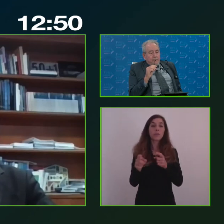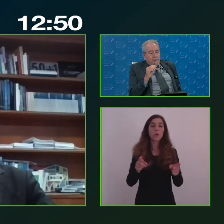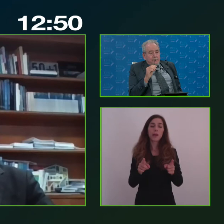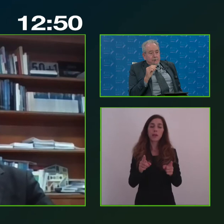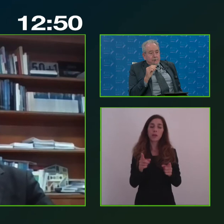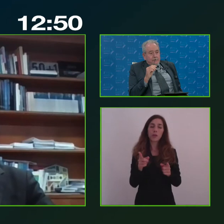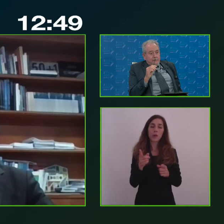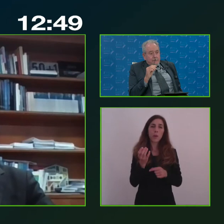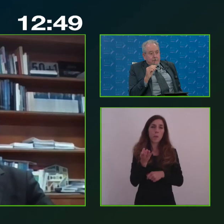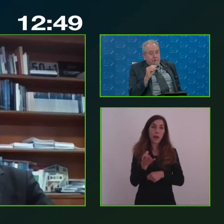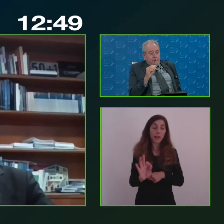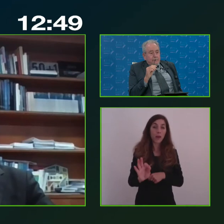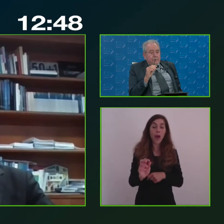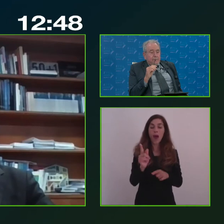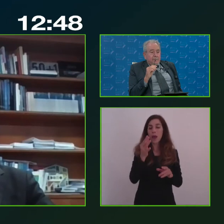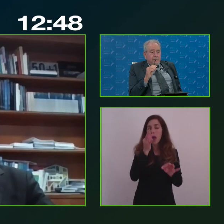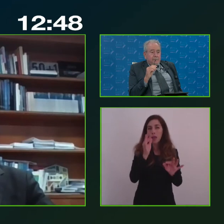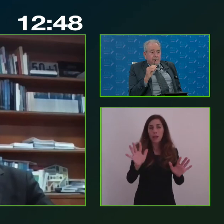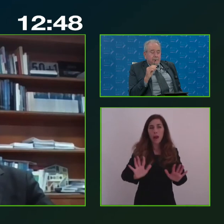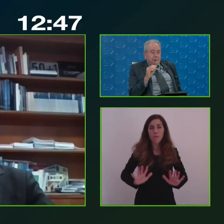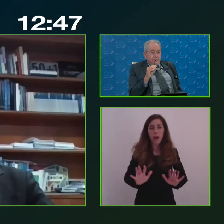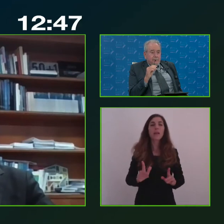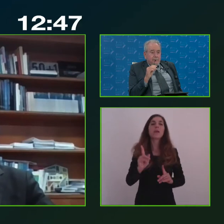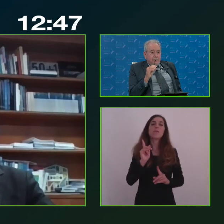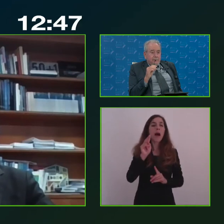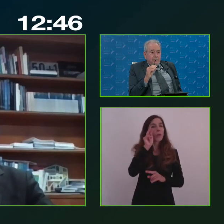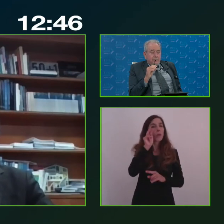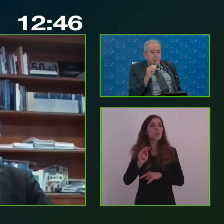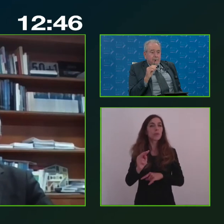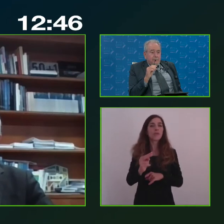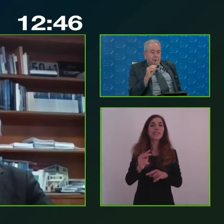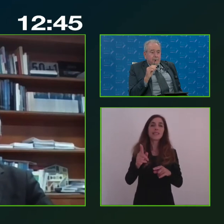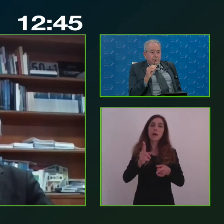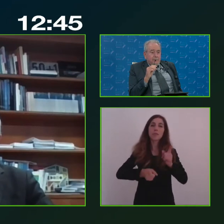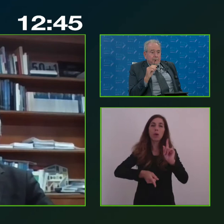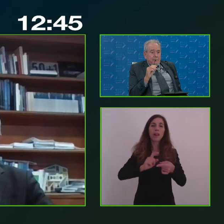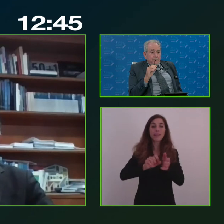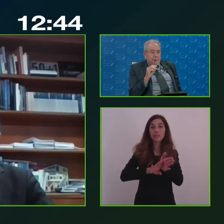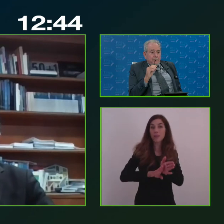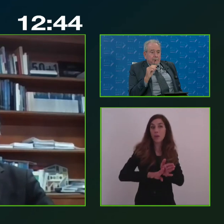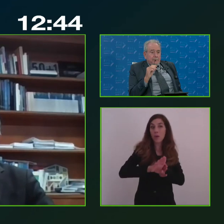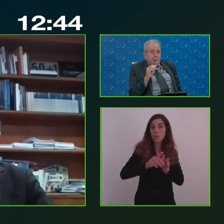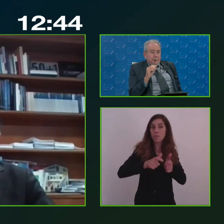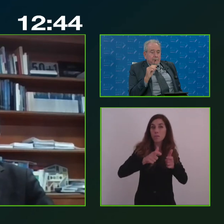certi versi, ma dal punto di vista delle politiche di sviluppo è un momento